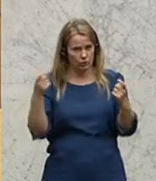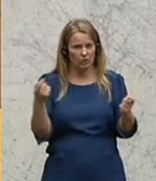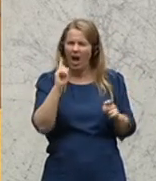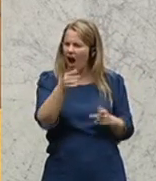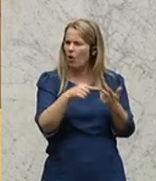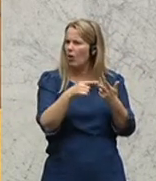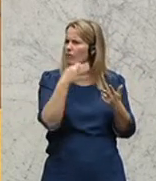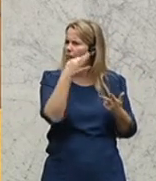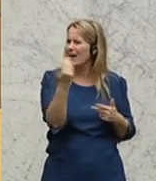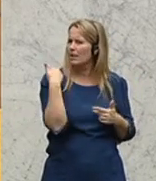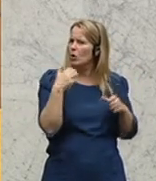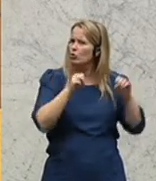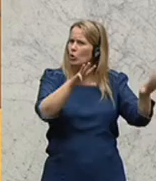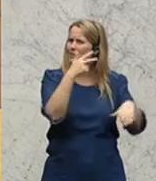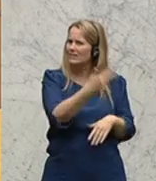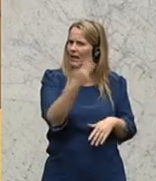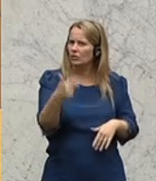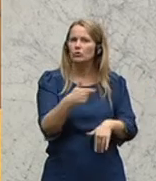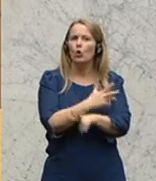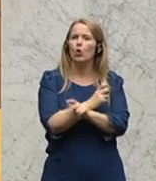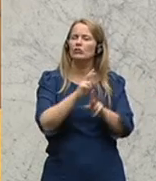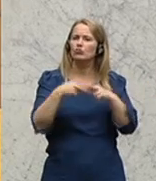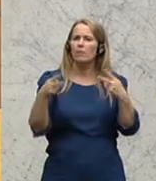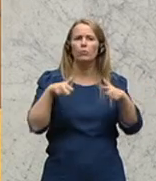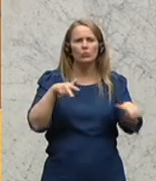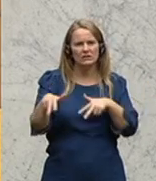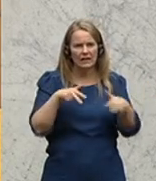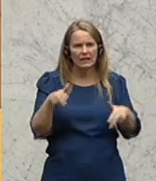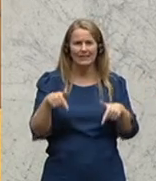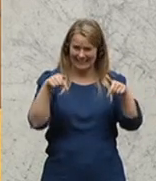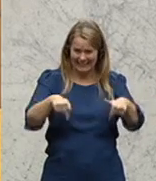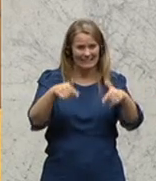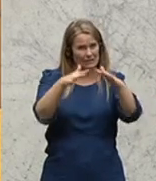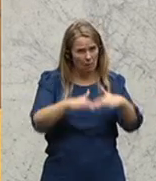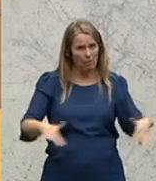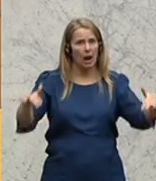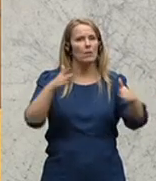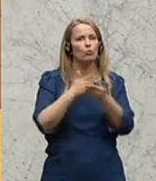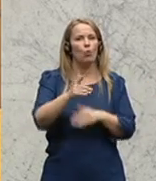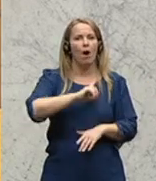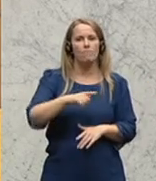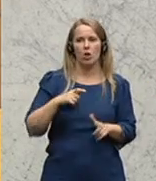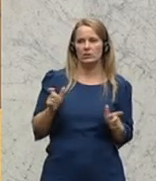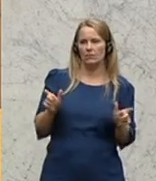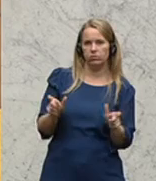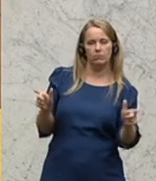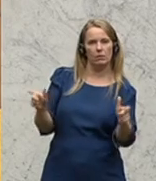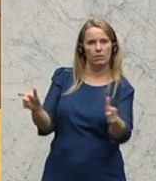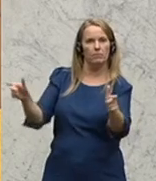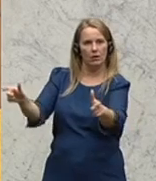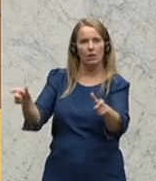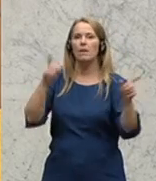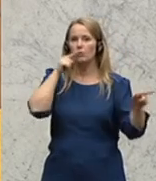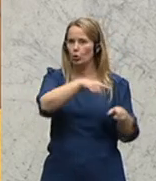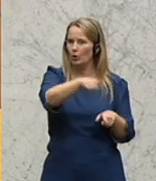auch, warum konnte 1933 eine österreichische Bundesregierung dieses Parlament hermetisch durch Polizisten abriegeln lassen und den